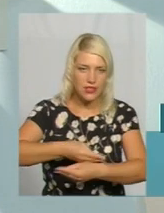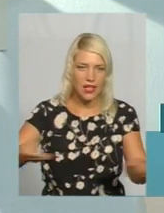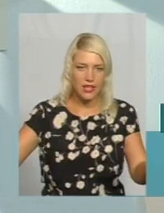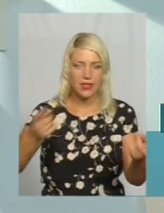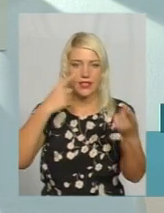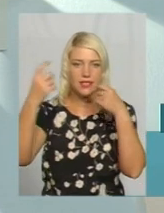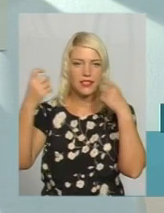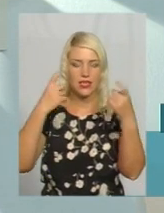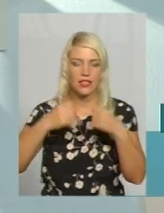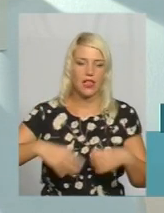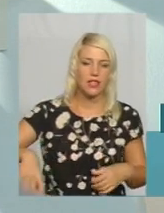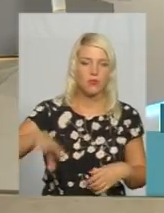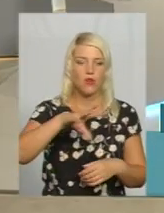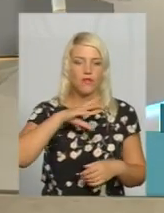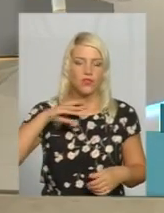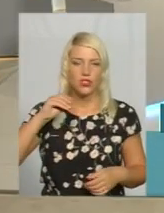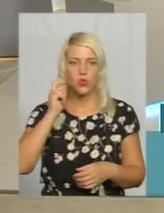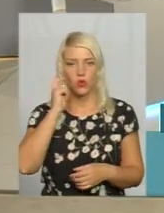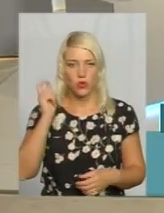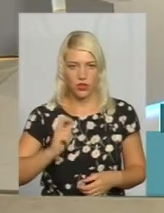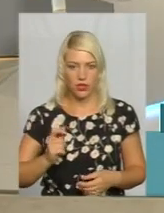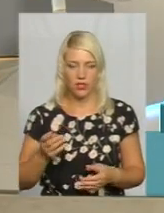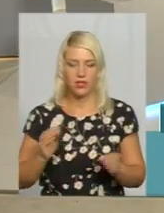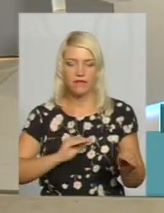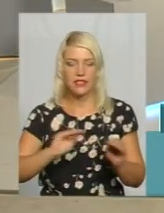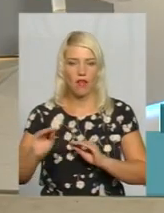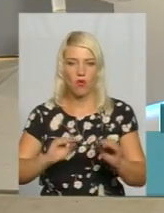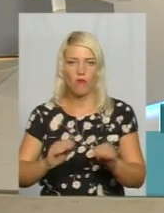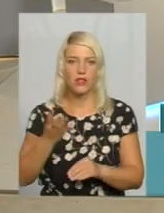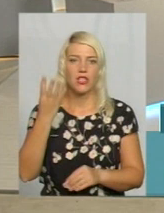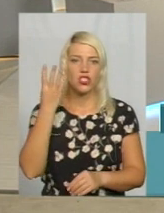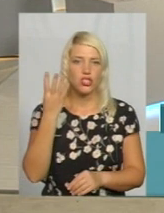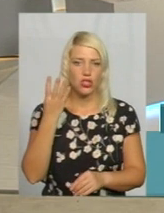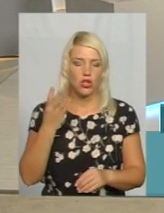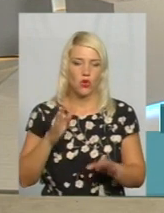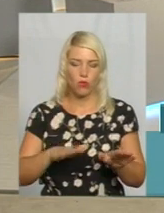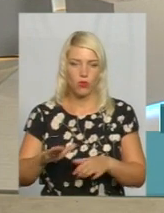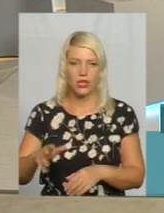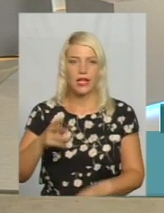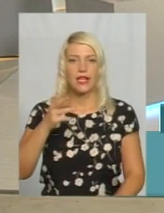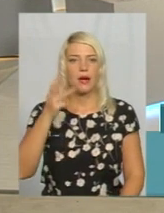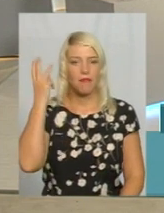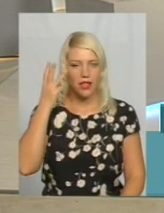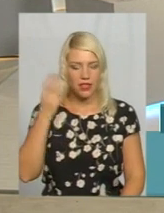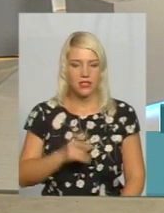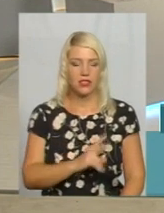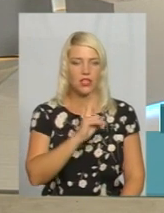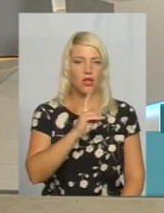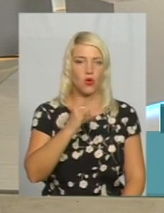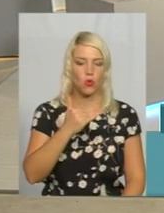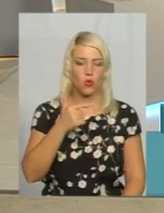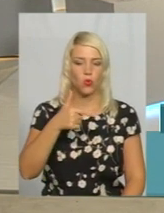по всій території України, встановлені у чотирьох населених пунктах. Це Хмельницький, Кульчіївці, Кам'янець-Подільського району,